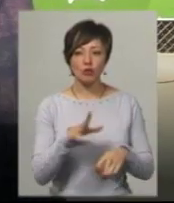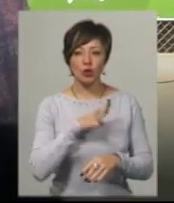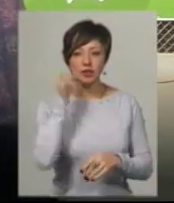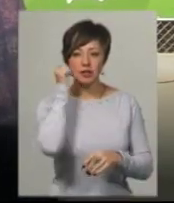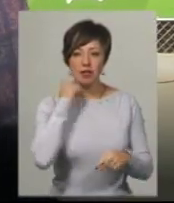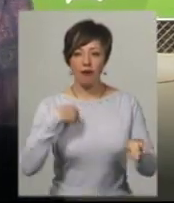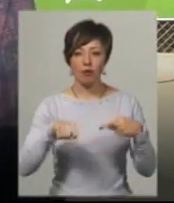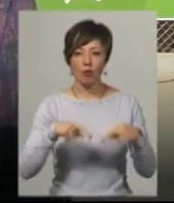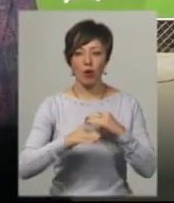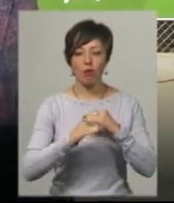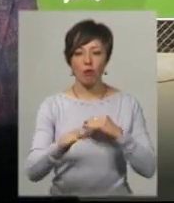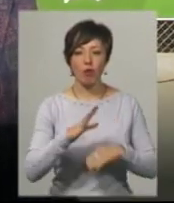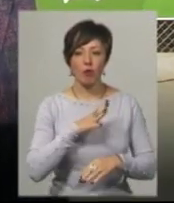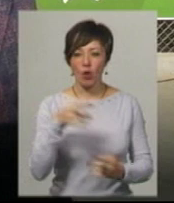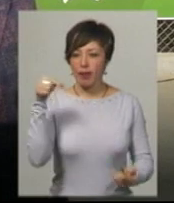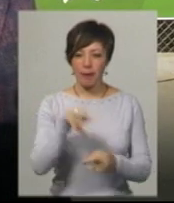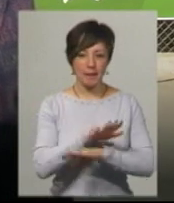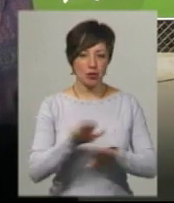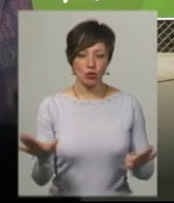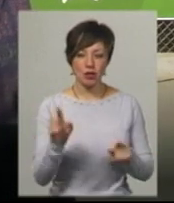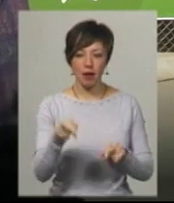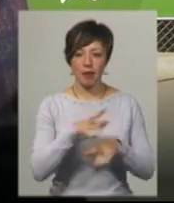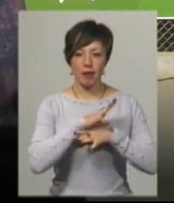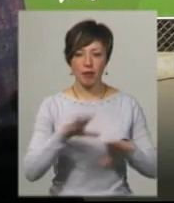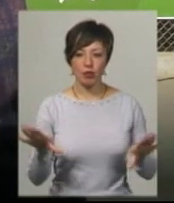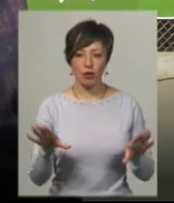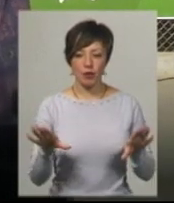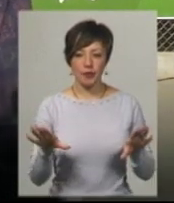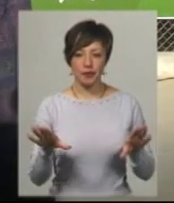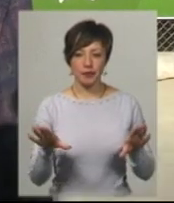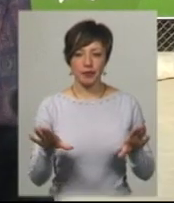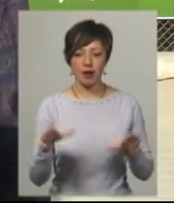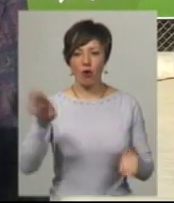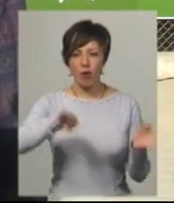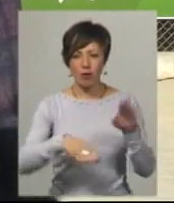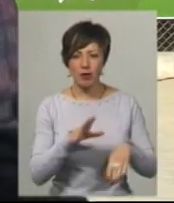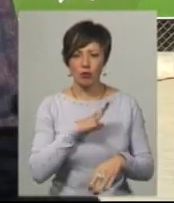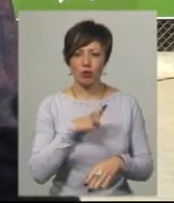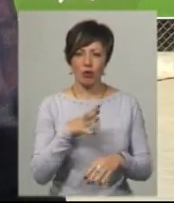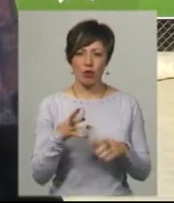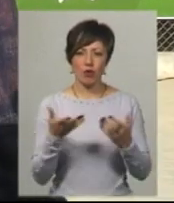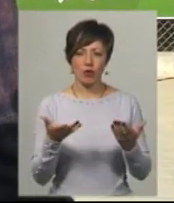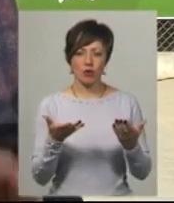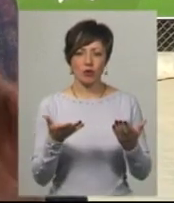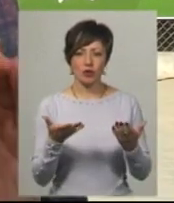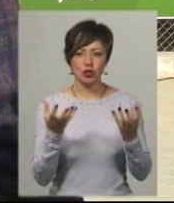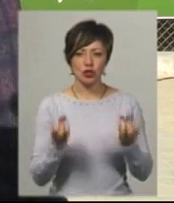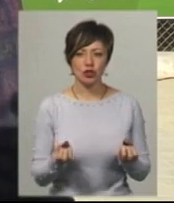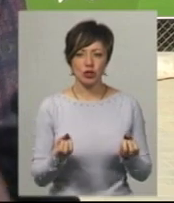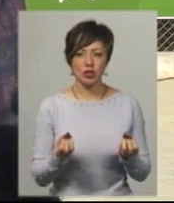старе футбольне поле, яке було непристосоване, тому що там вони були, горби були, воно було ще,